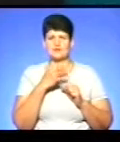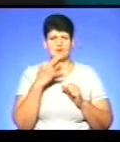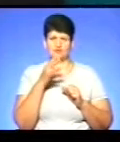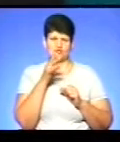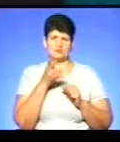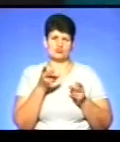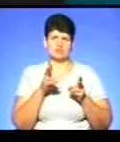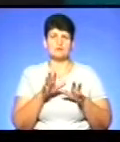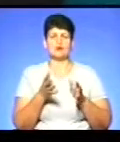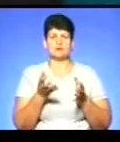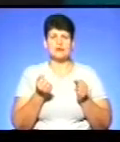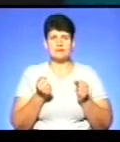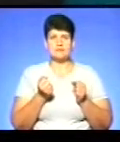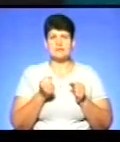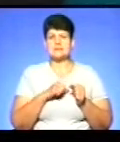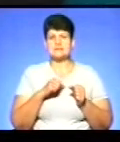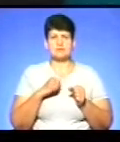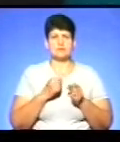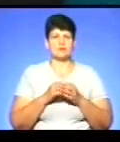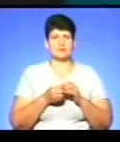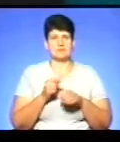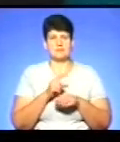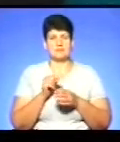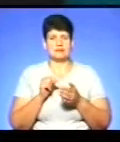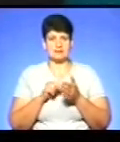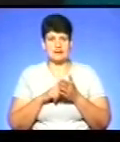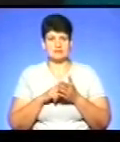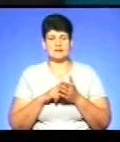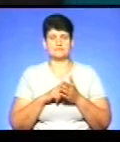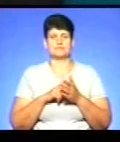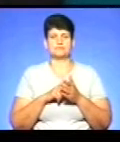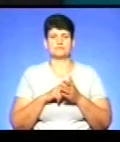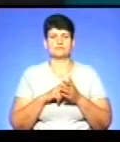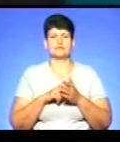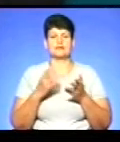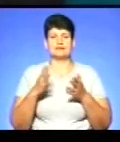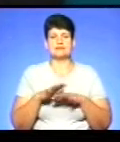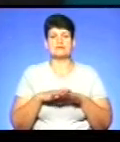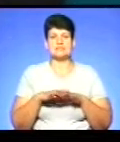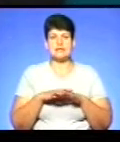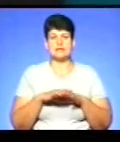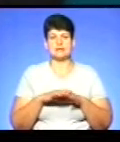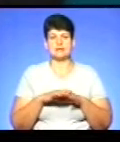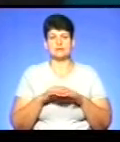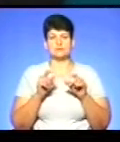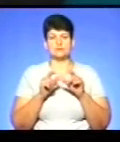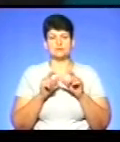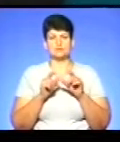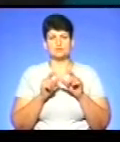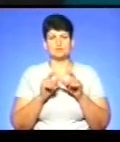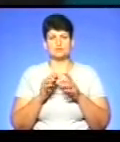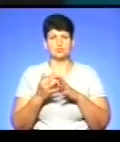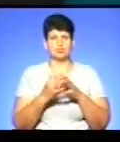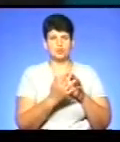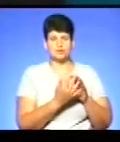часу залишилося, все-таки отримаємо найболючіші питання і, можливо, ті болюві точки, де по населених пунктах і від тих людей, які